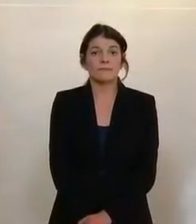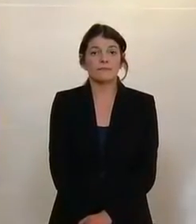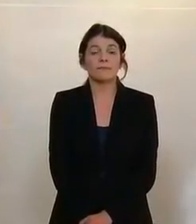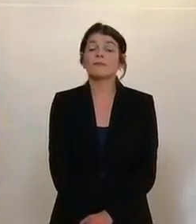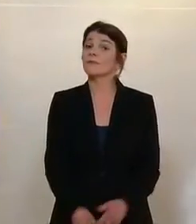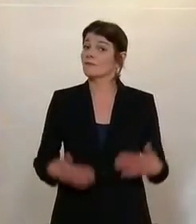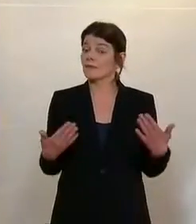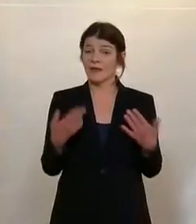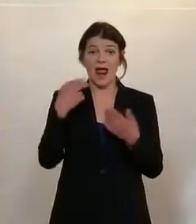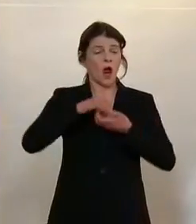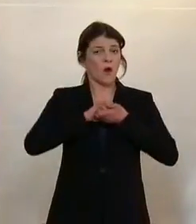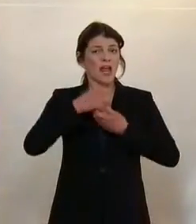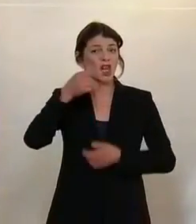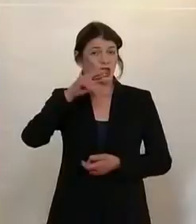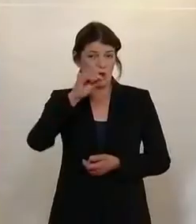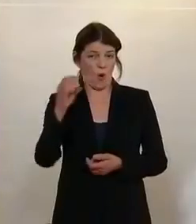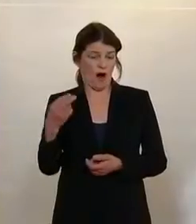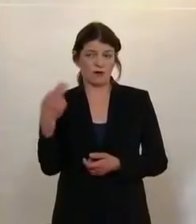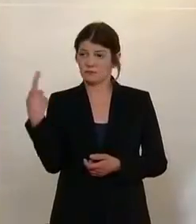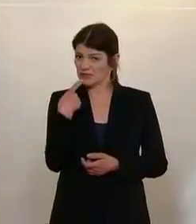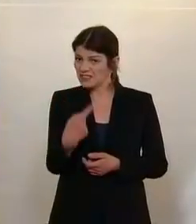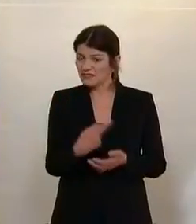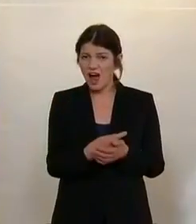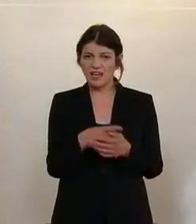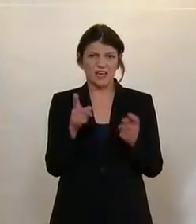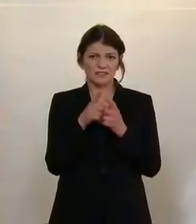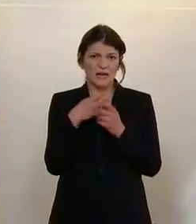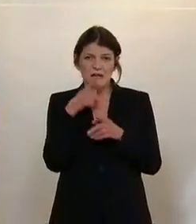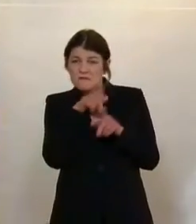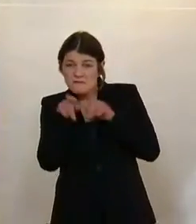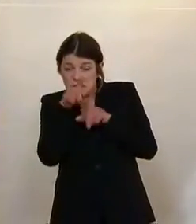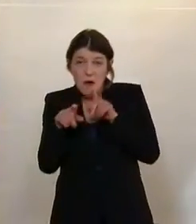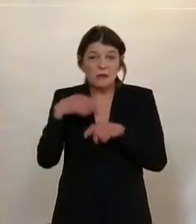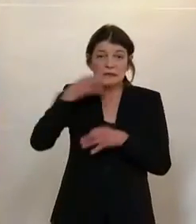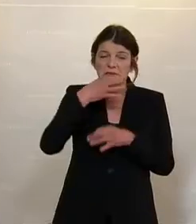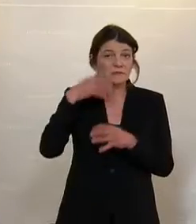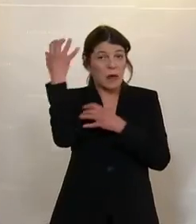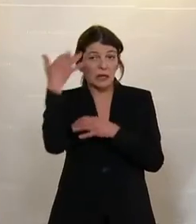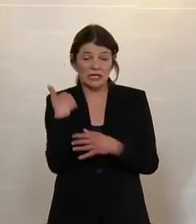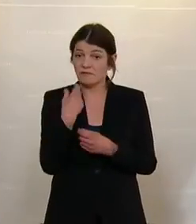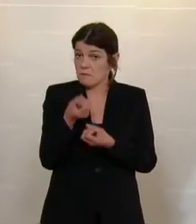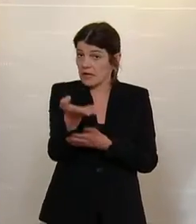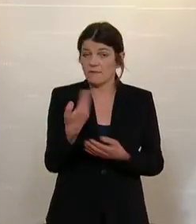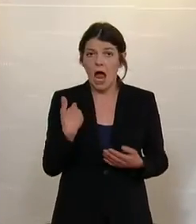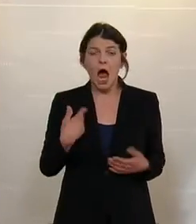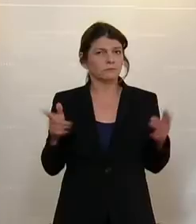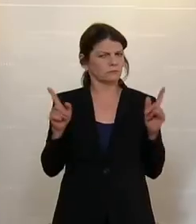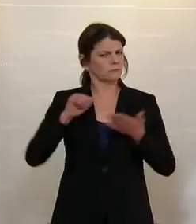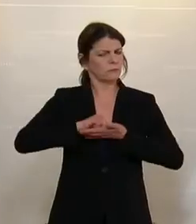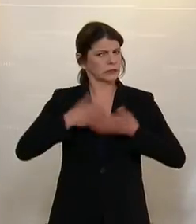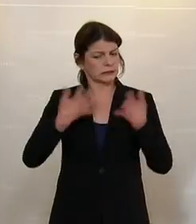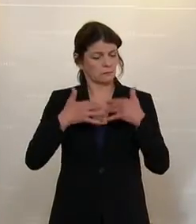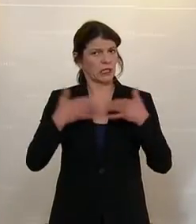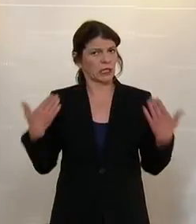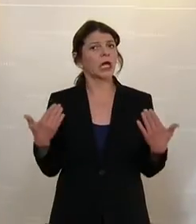gemeldet. Der Herr Kollege Troch hat behauptet, dass sich grude Verschwörungstheorien von mir gegeben hat. Ich berichtige tatsächlich, laut Presseberichten